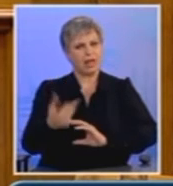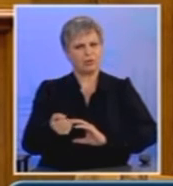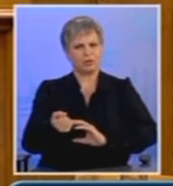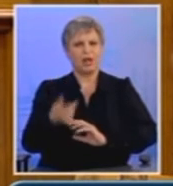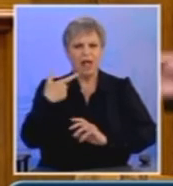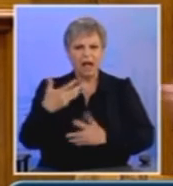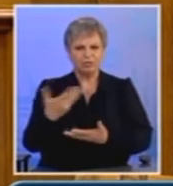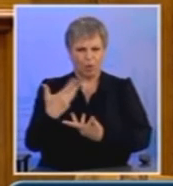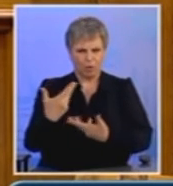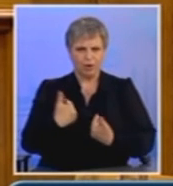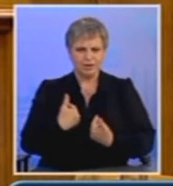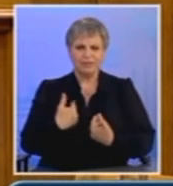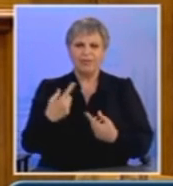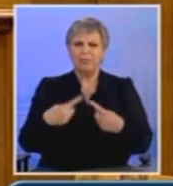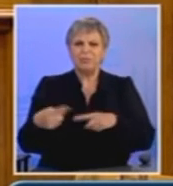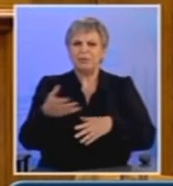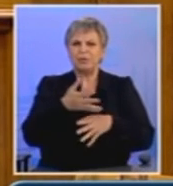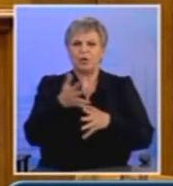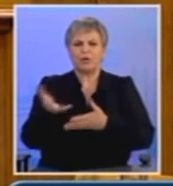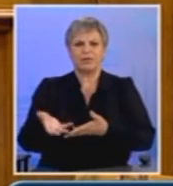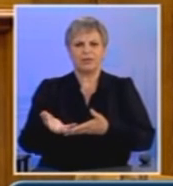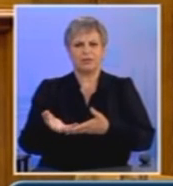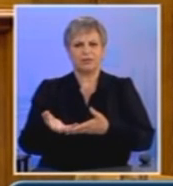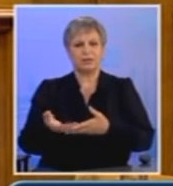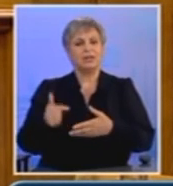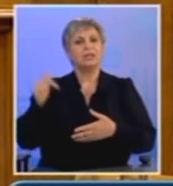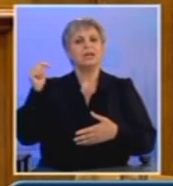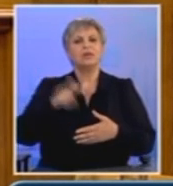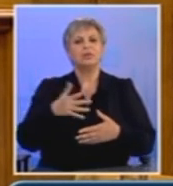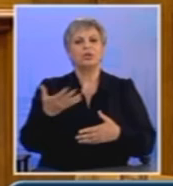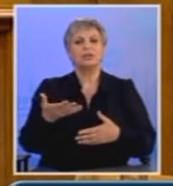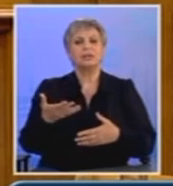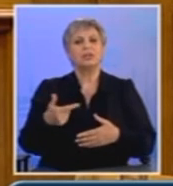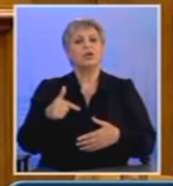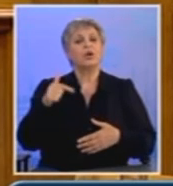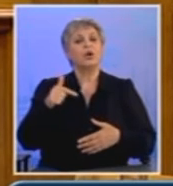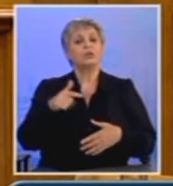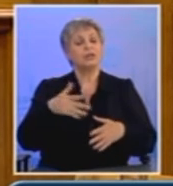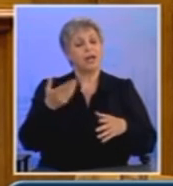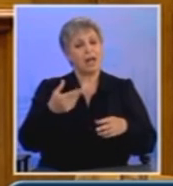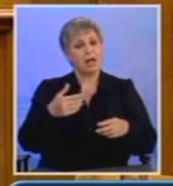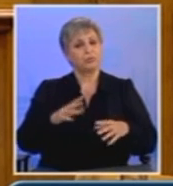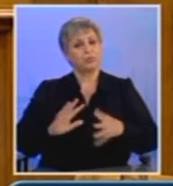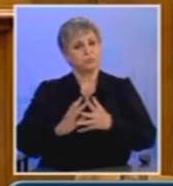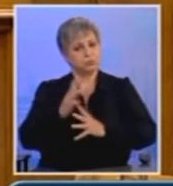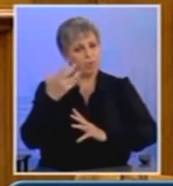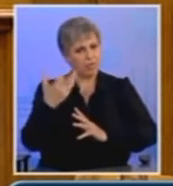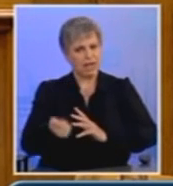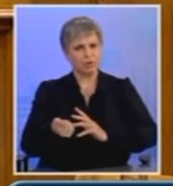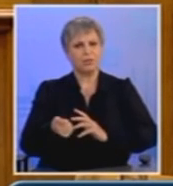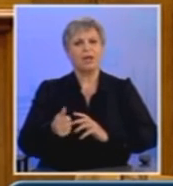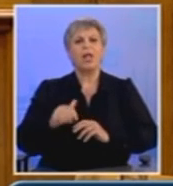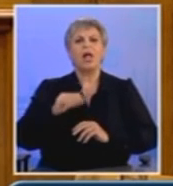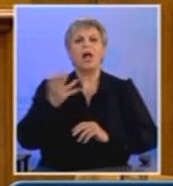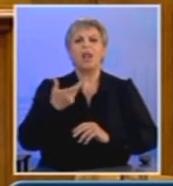θέση του τουριστικού κλάδου οδήγησε τάχα σε ανάκτηση των απολειών που είχαν οι εργαζόμενοι του κλάδου